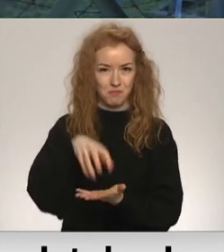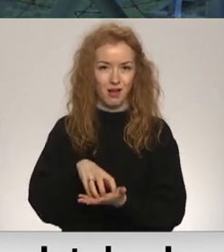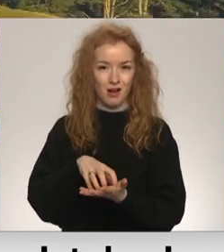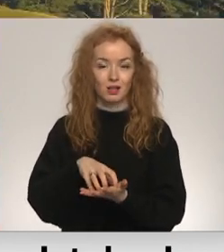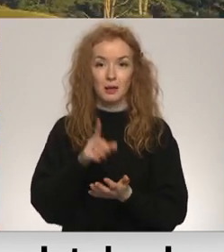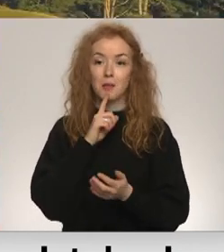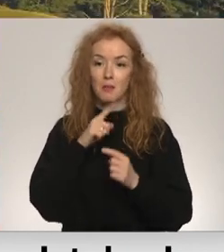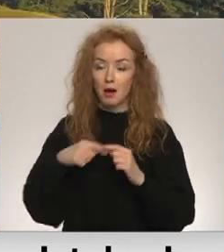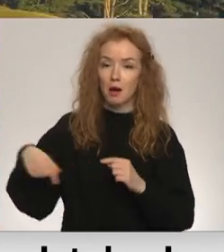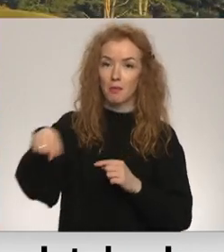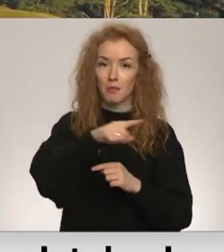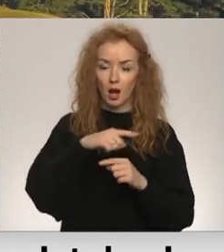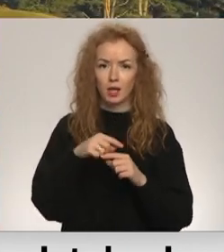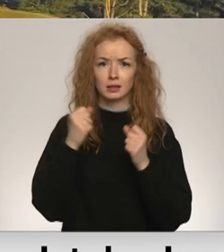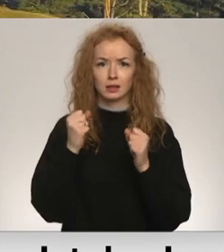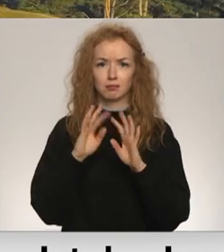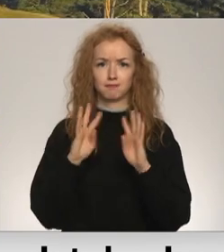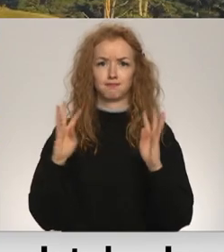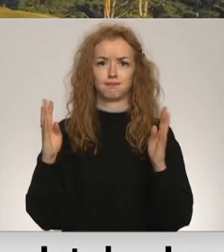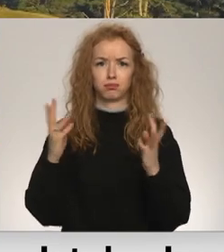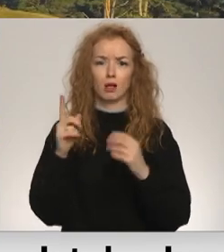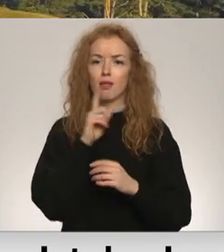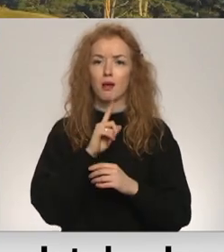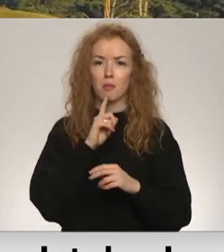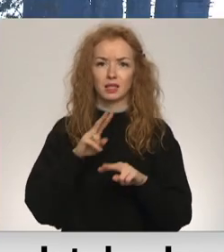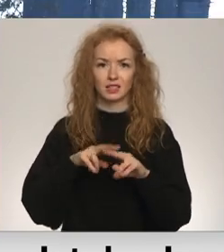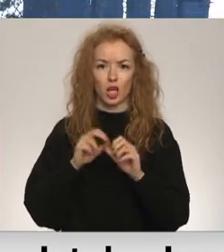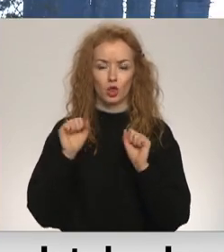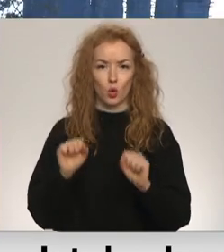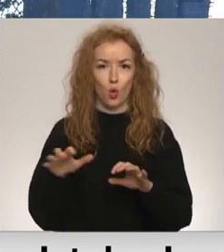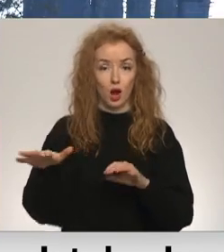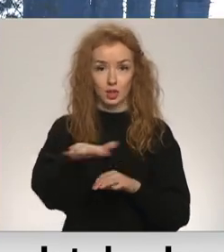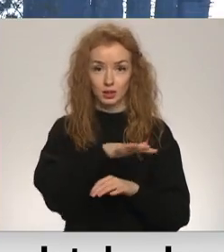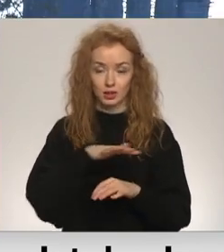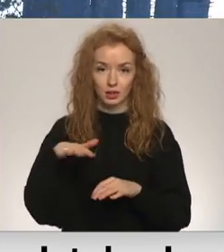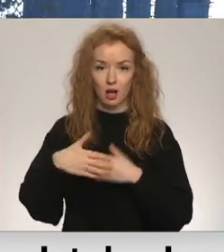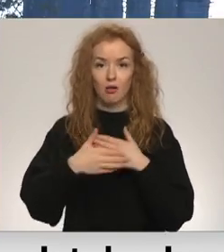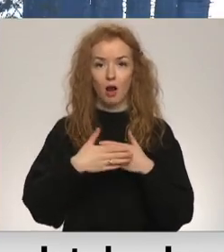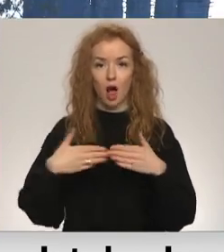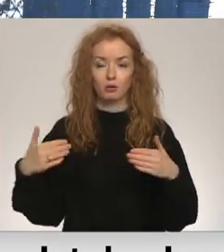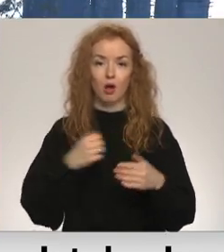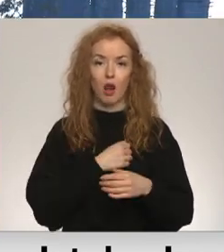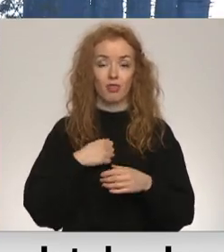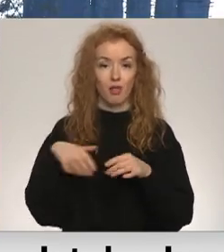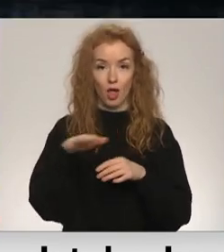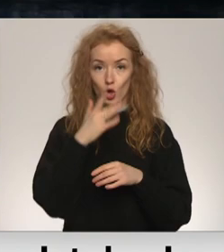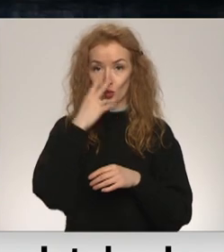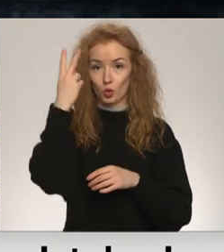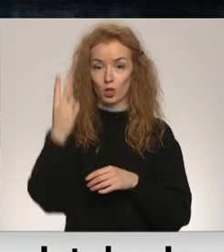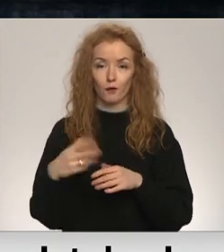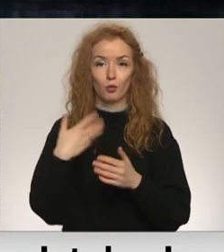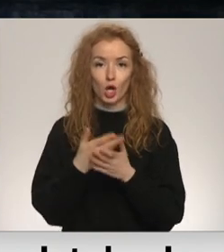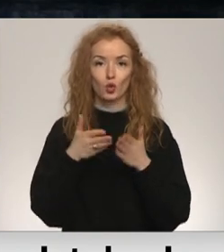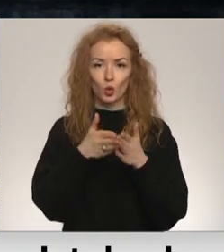Liepājai izbūvē veselu nocietinājumu sistēmu – Liepājas cietoksni. Krāste artilē arī numur divu bija paredzēta ieneidnieku karakuļu